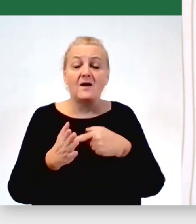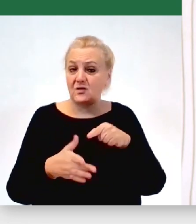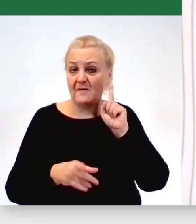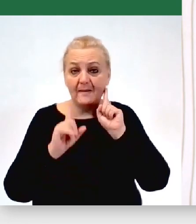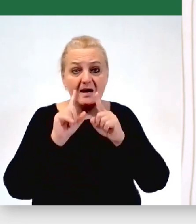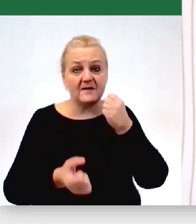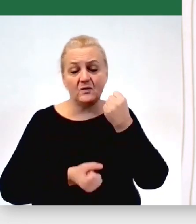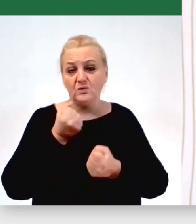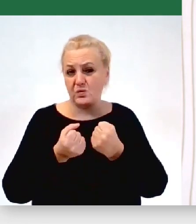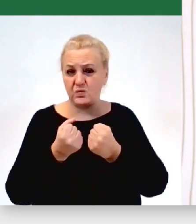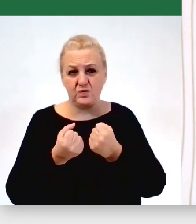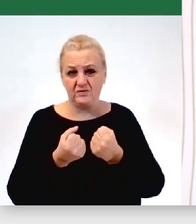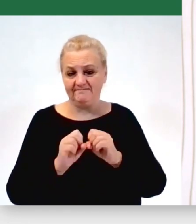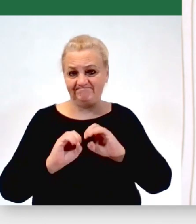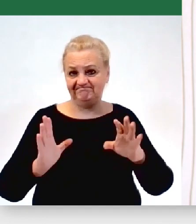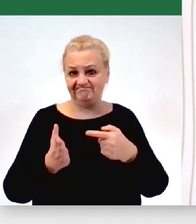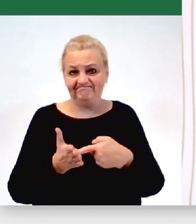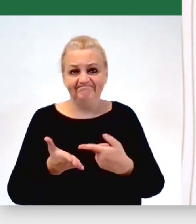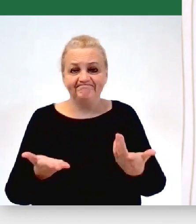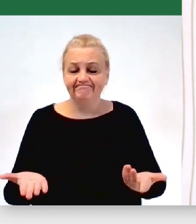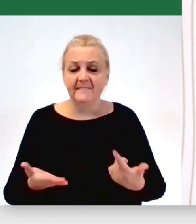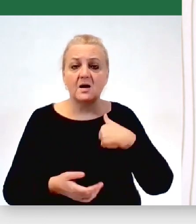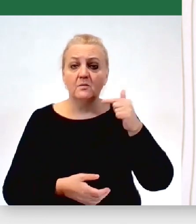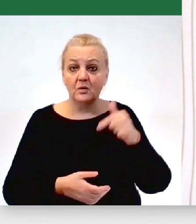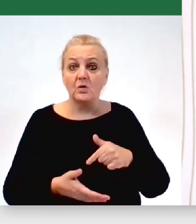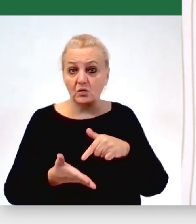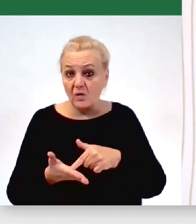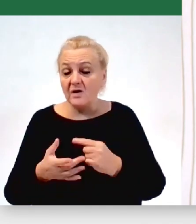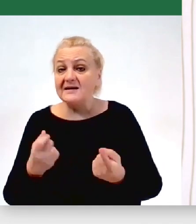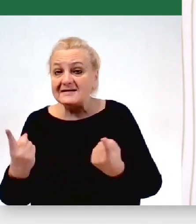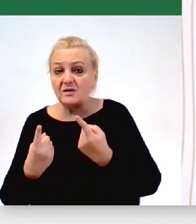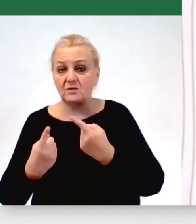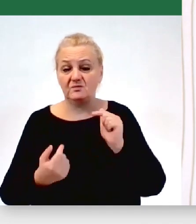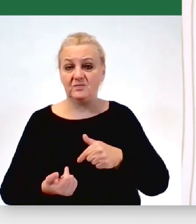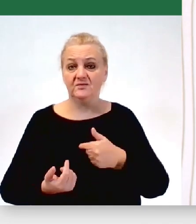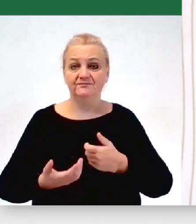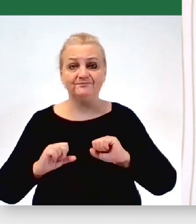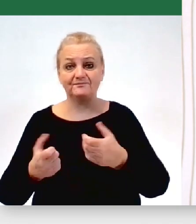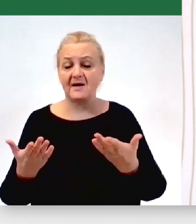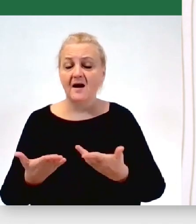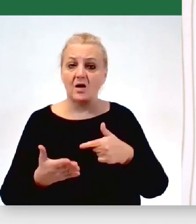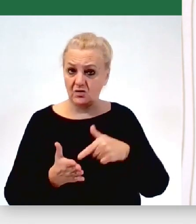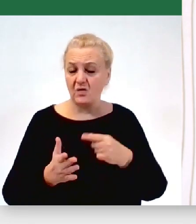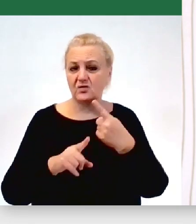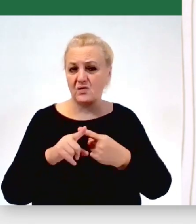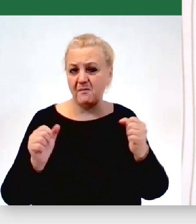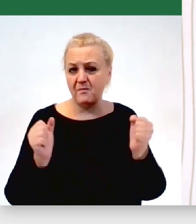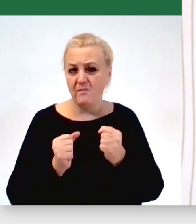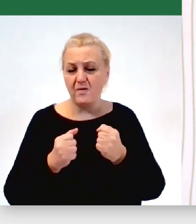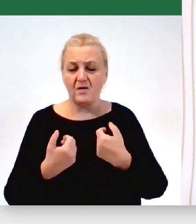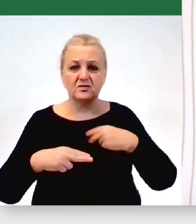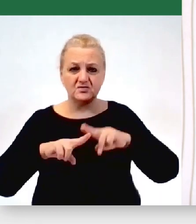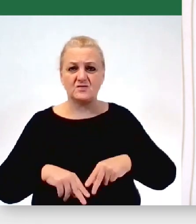trudne sformułowania i my musimy się również w tym świecie odnaleźć. I tego się boję, że zostanie nam taki bardzo wielki